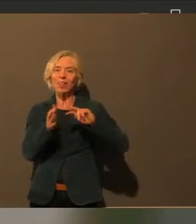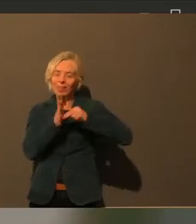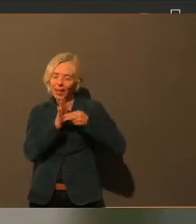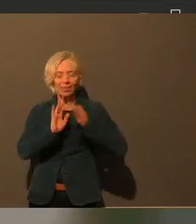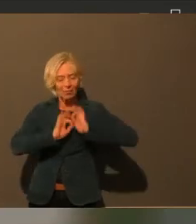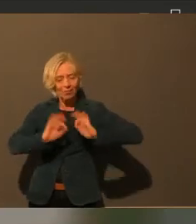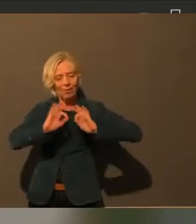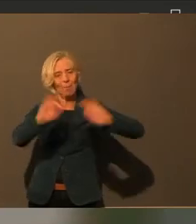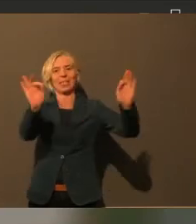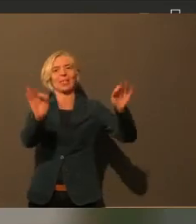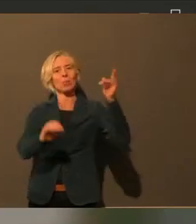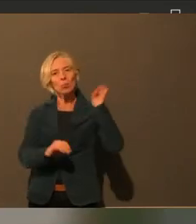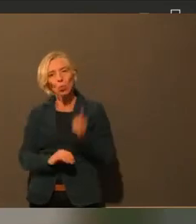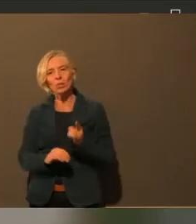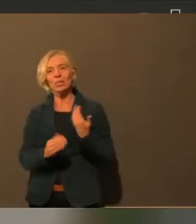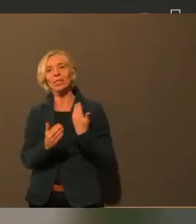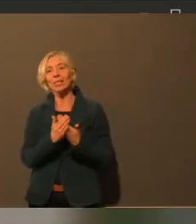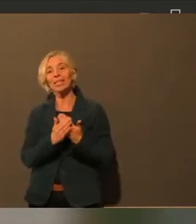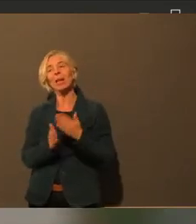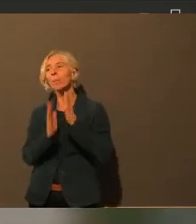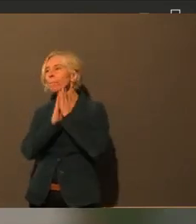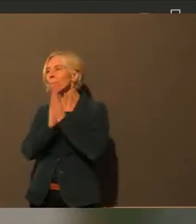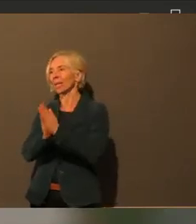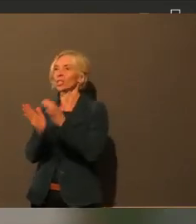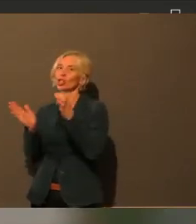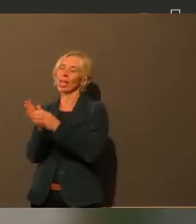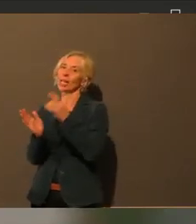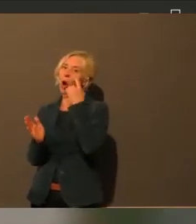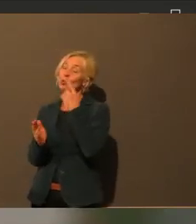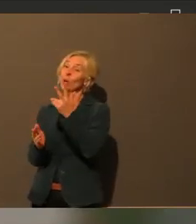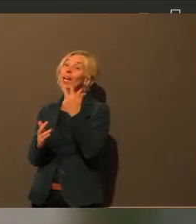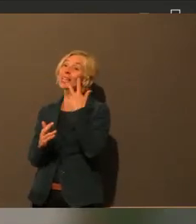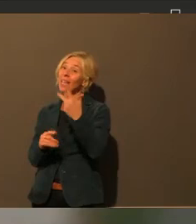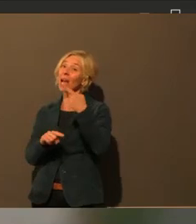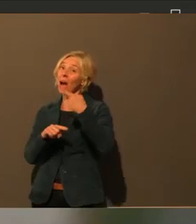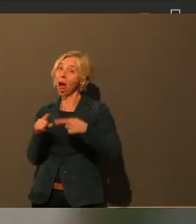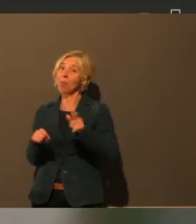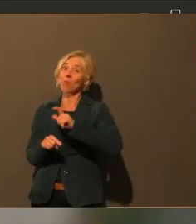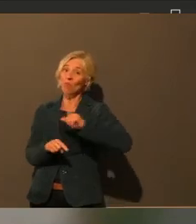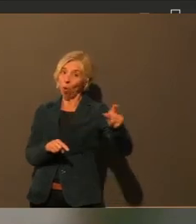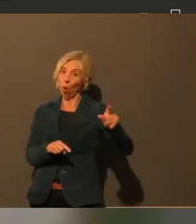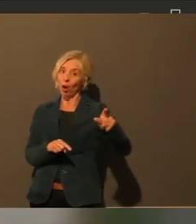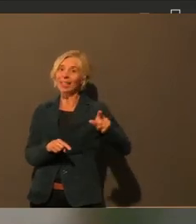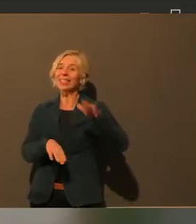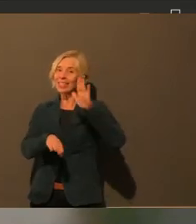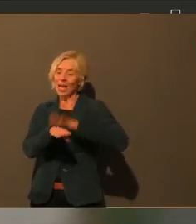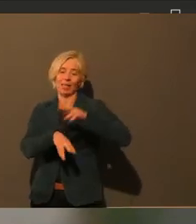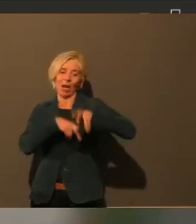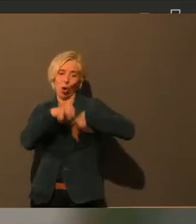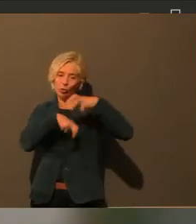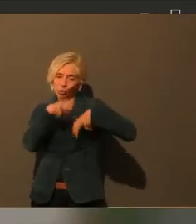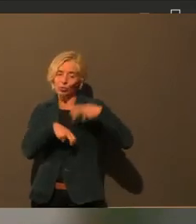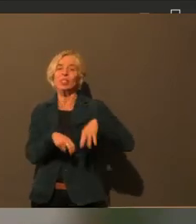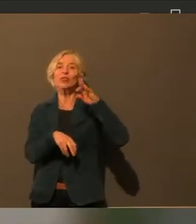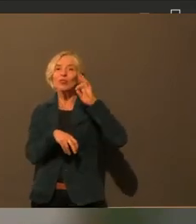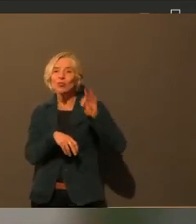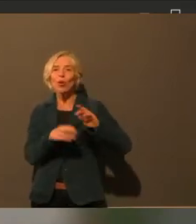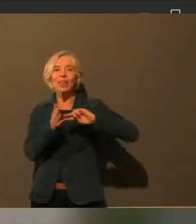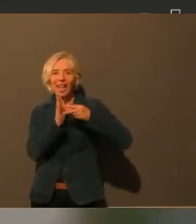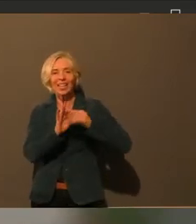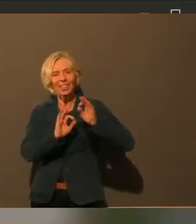an der Stadt, diese dreieinhalb Wochen zu nutzen, um die Infrastruktur zu verbessern, um Hygienekonzepte zu